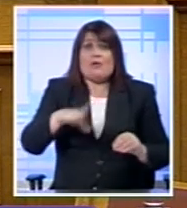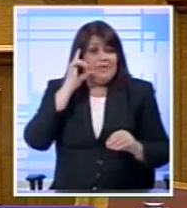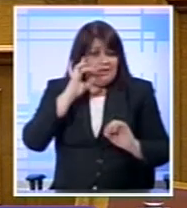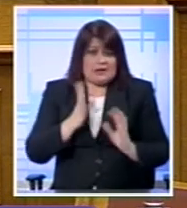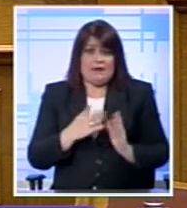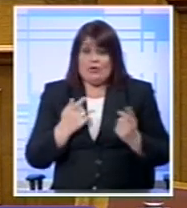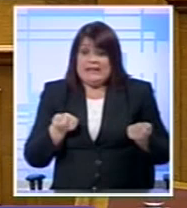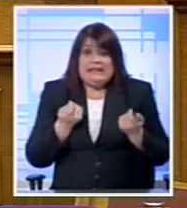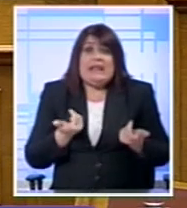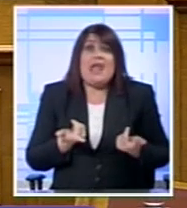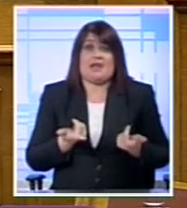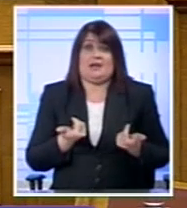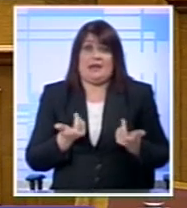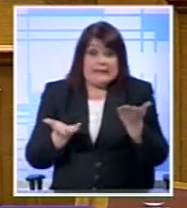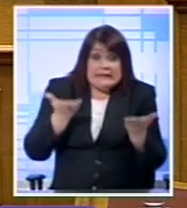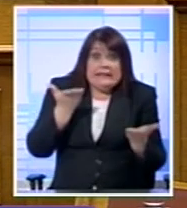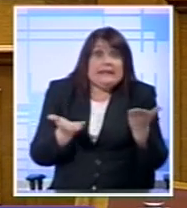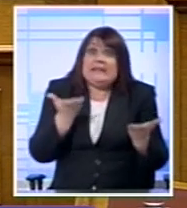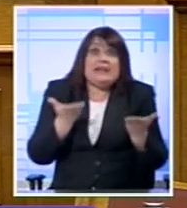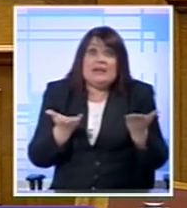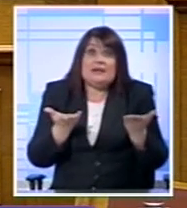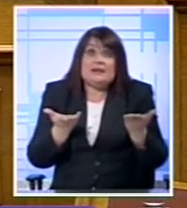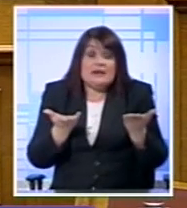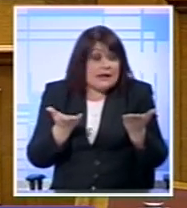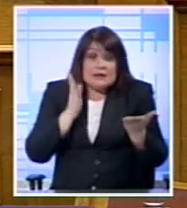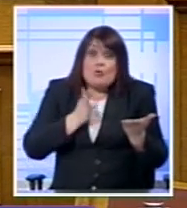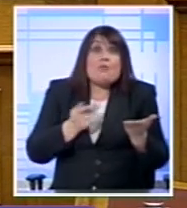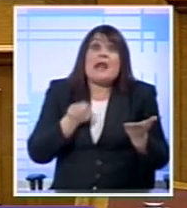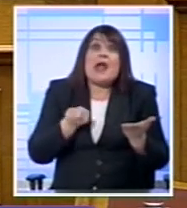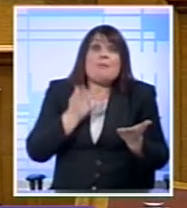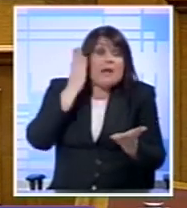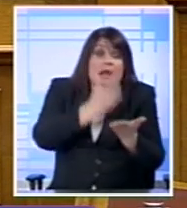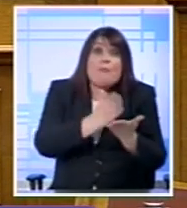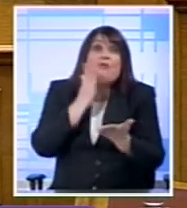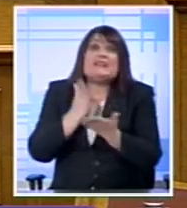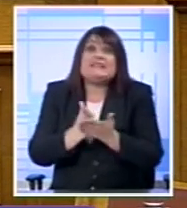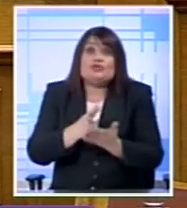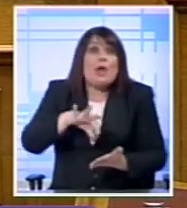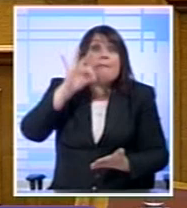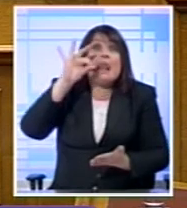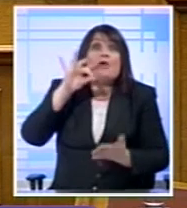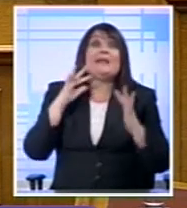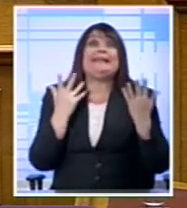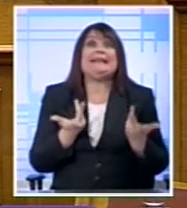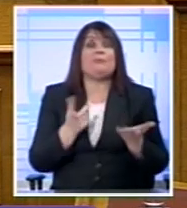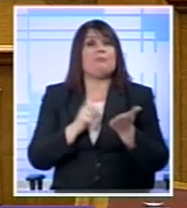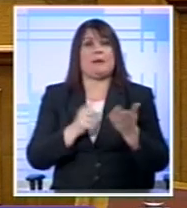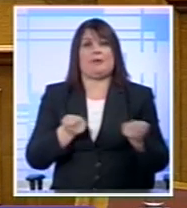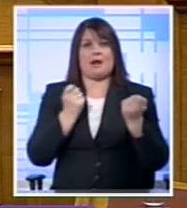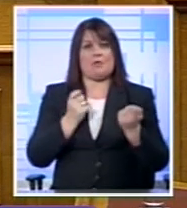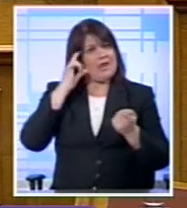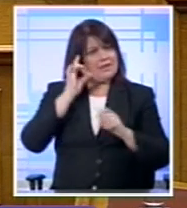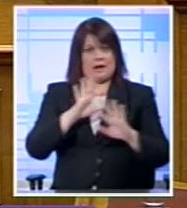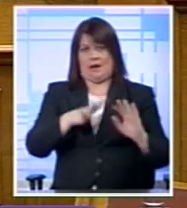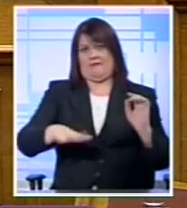Τι διακυβεύεται Ποιες είναι οι επιλογές Ποιες είναι οι όριμες επιλογές Και να